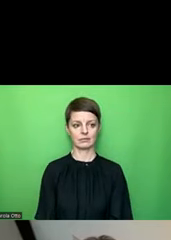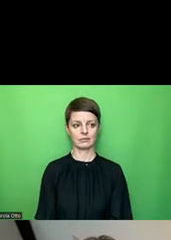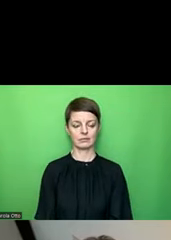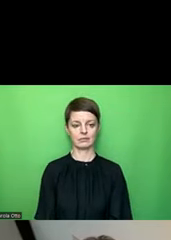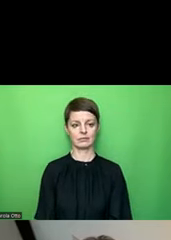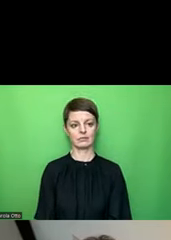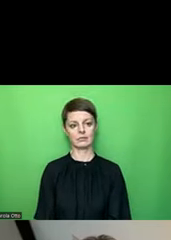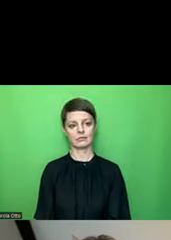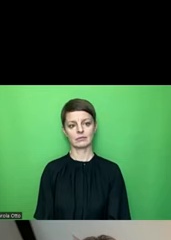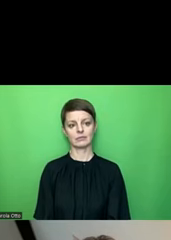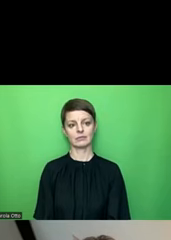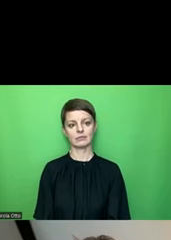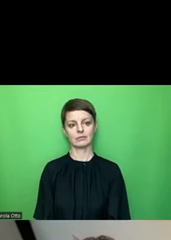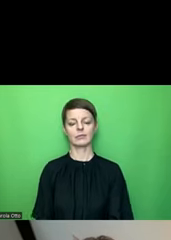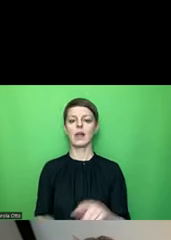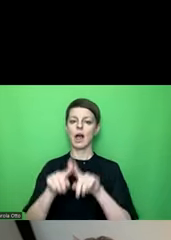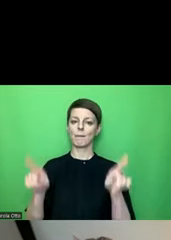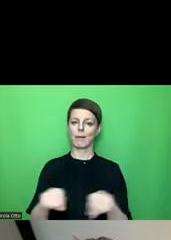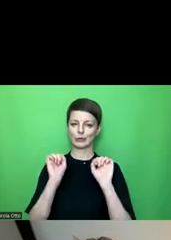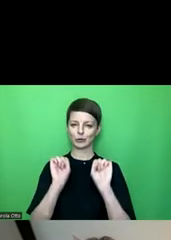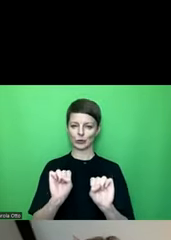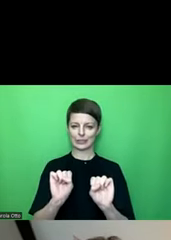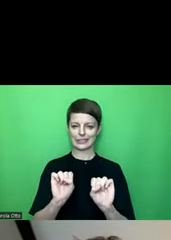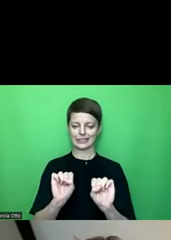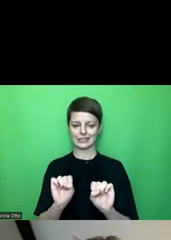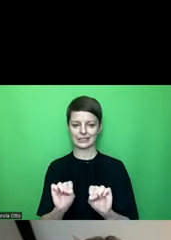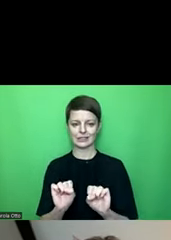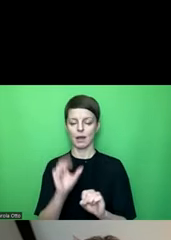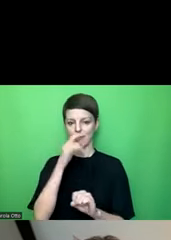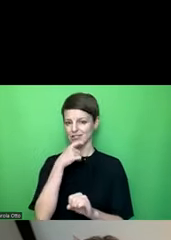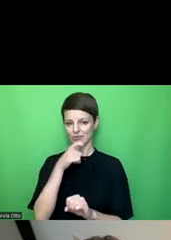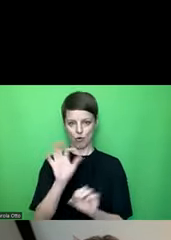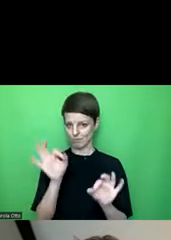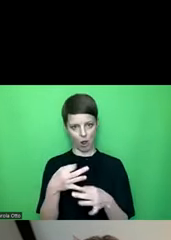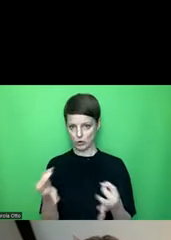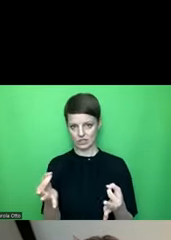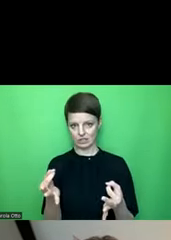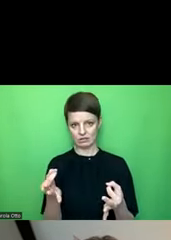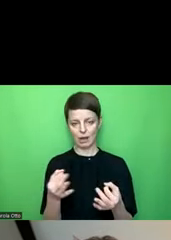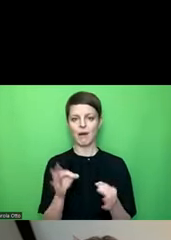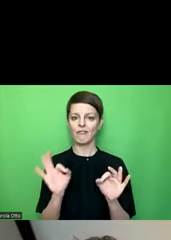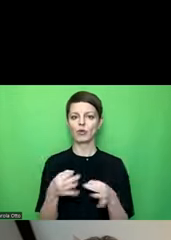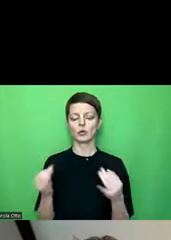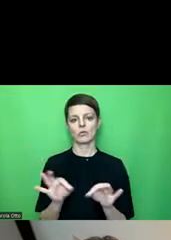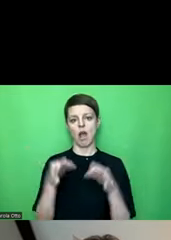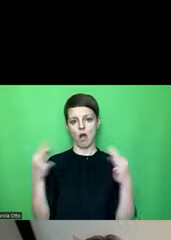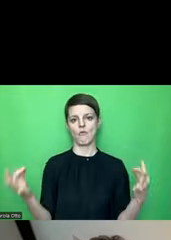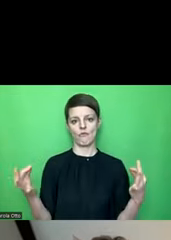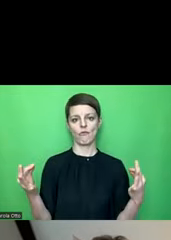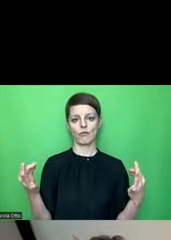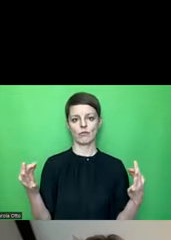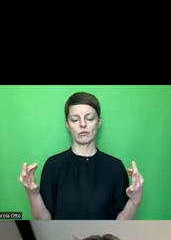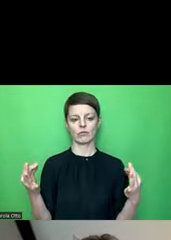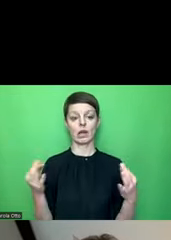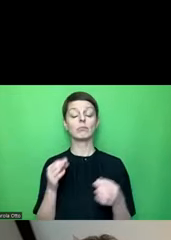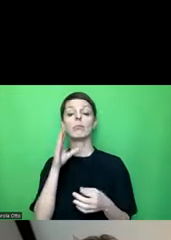überprüfen ist das platz schützen. Ich brauche kein Passwort, aber ich muss diese Funktion aufrufen, platz schützen, kann es auch